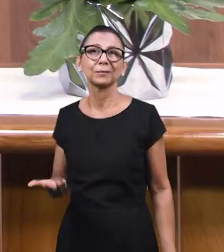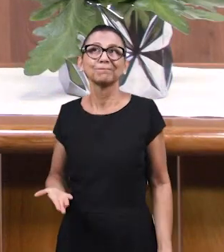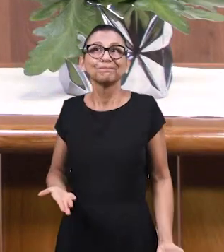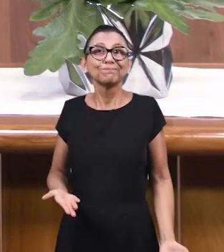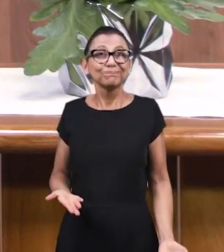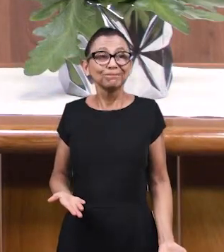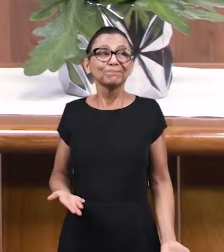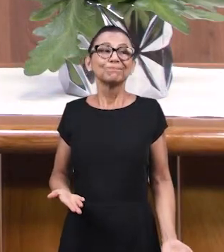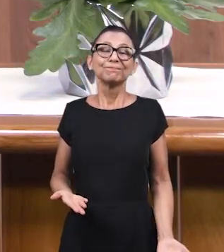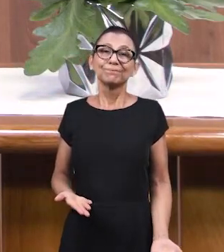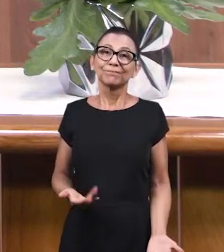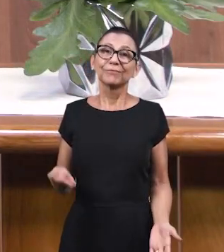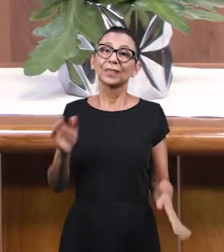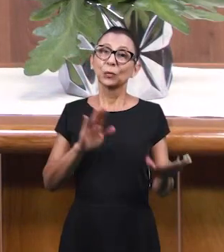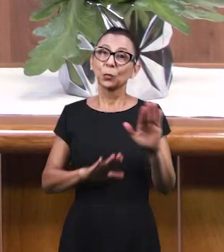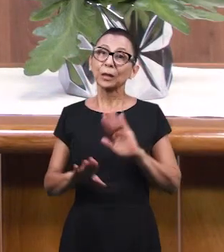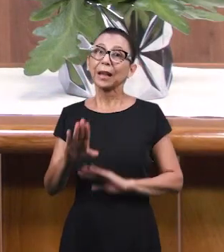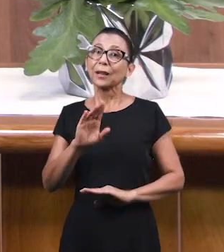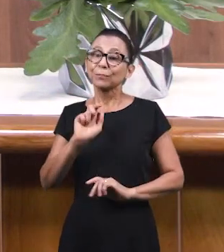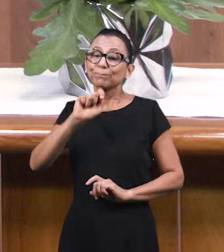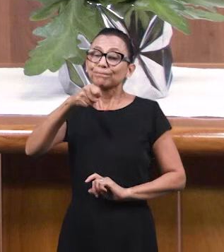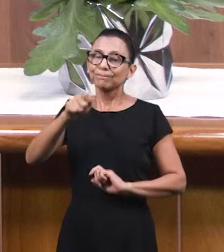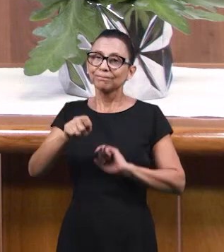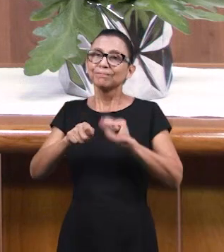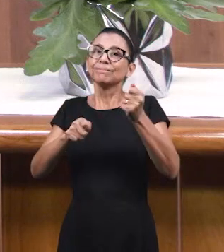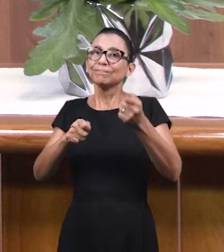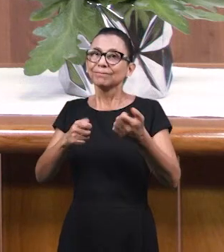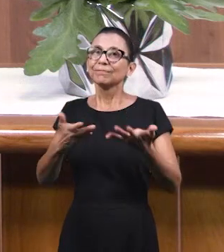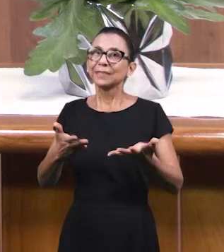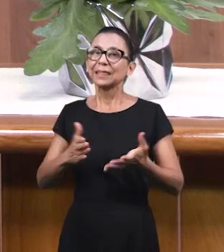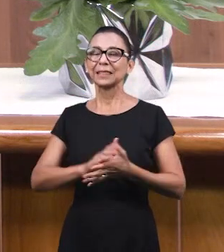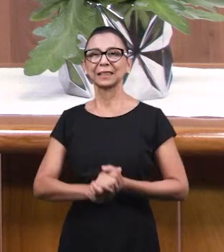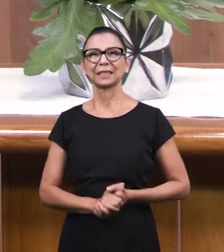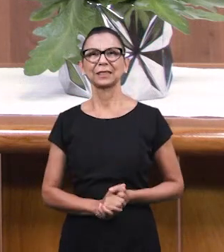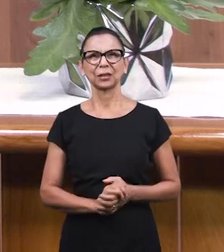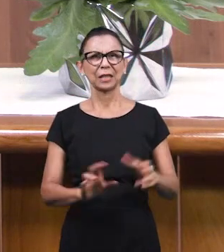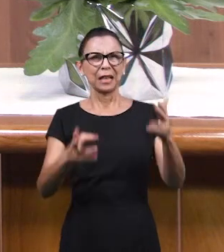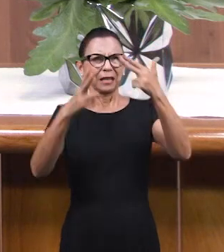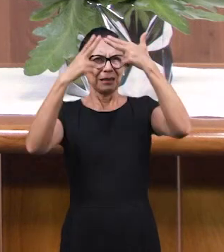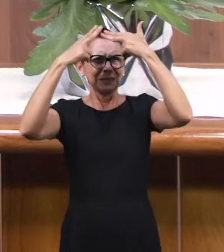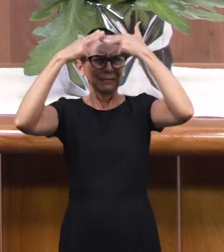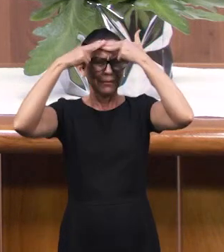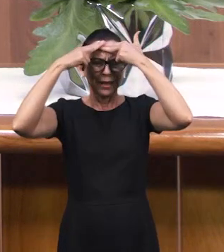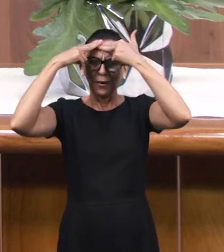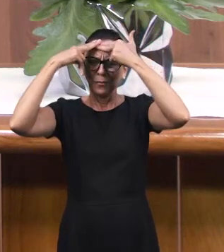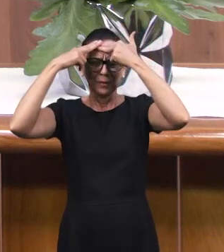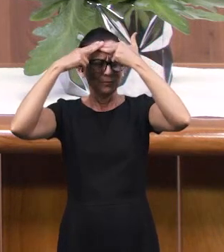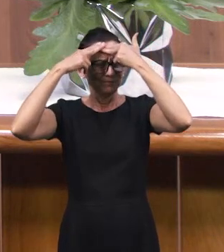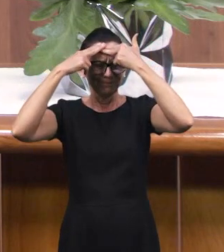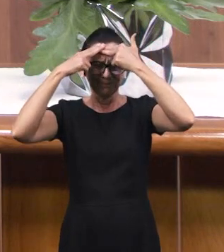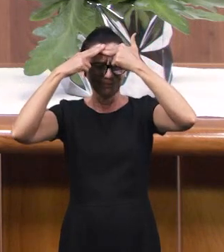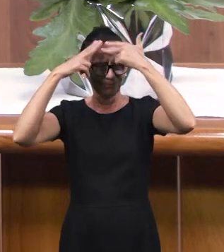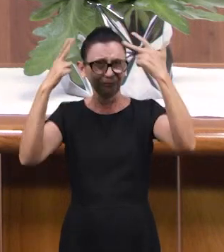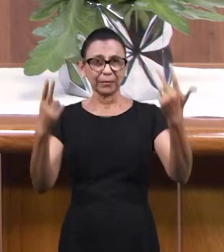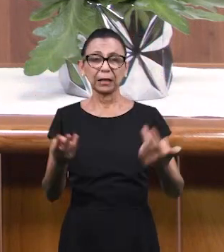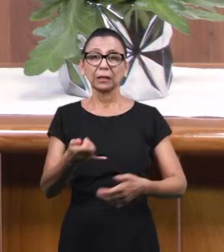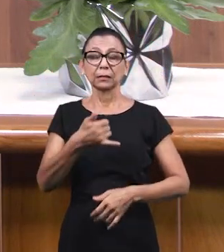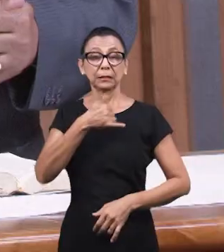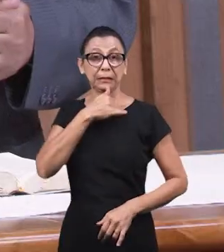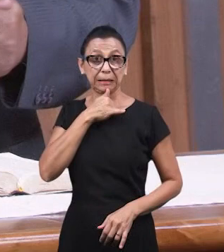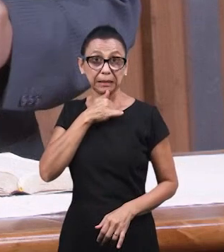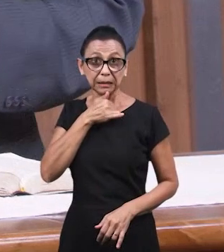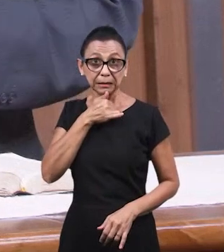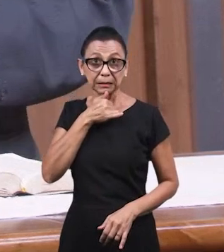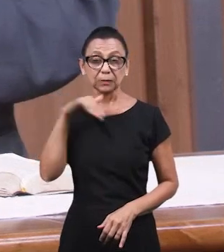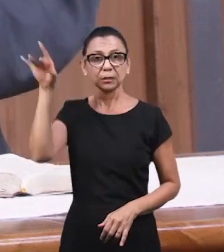поправлять с Богом. Исцеление, горечи, разочарование, печали. Бог хочет действовать в